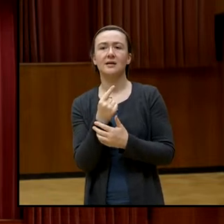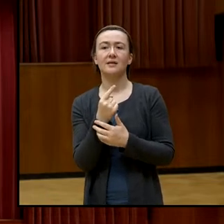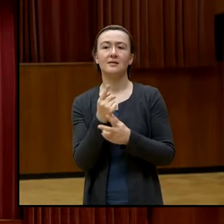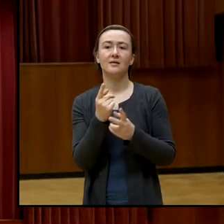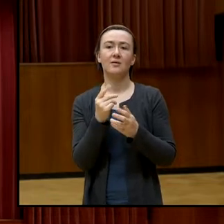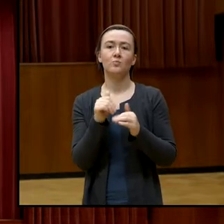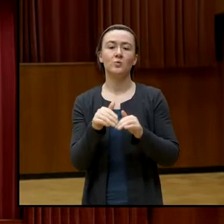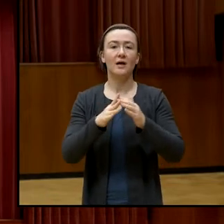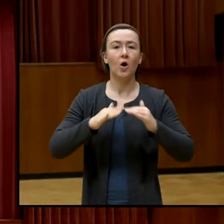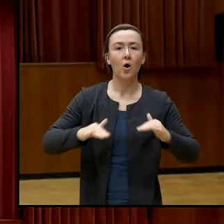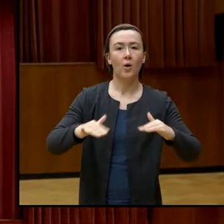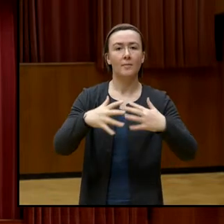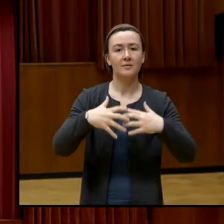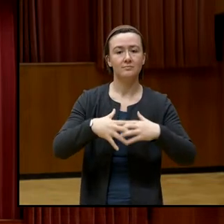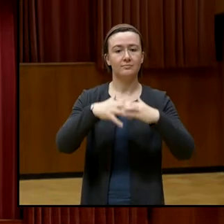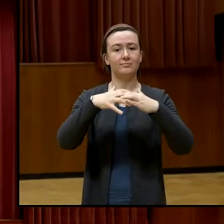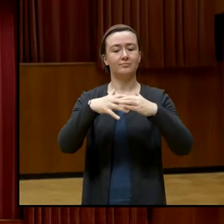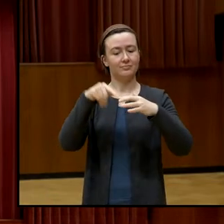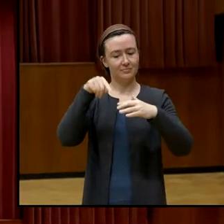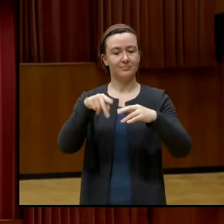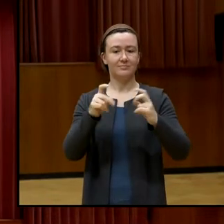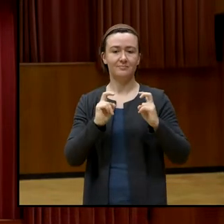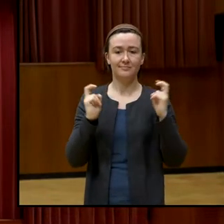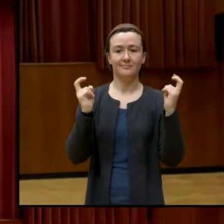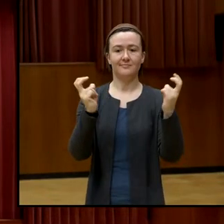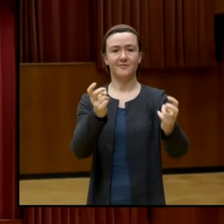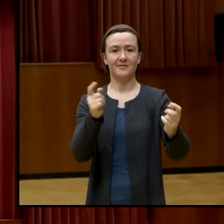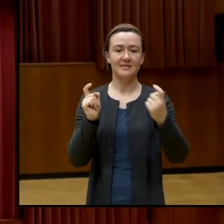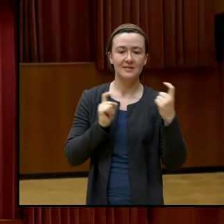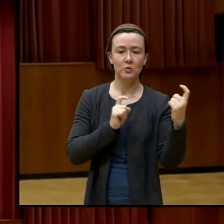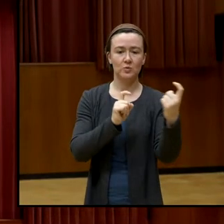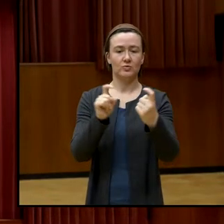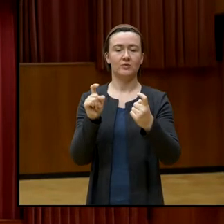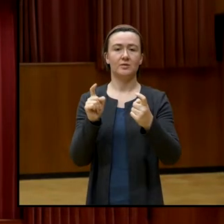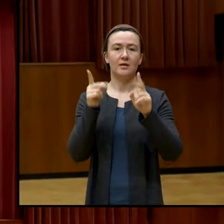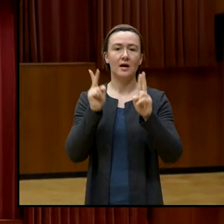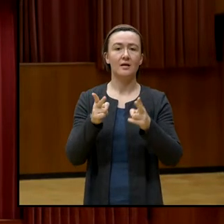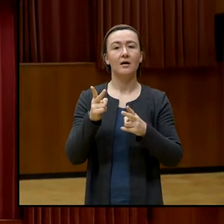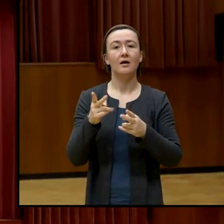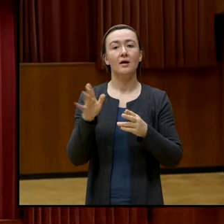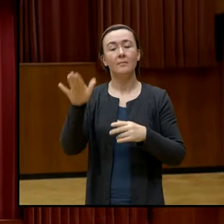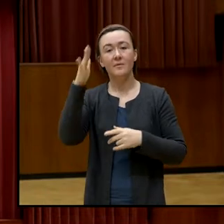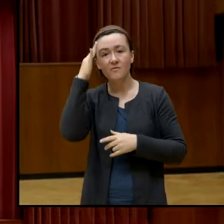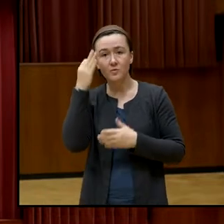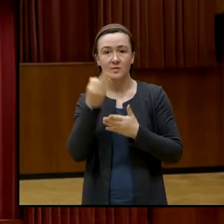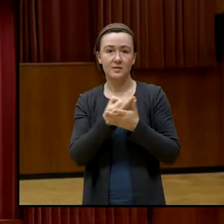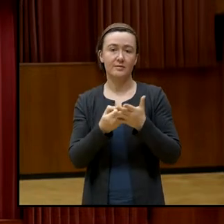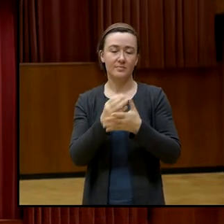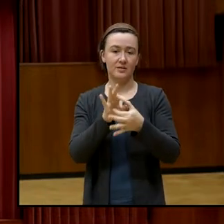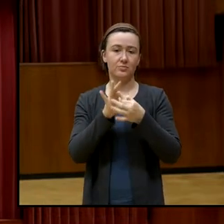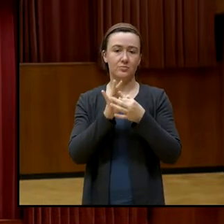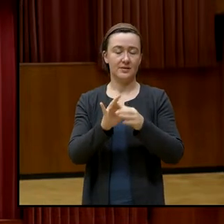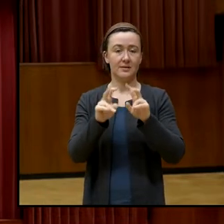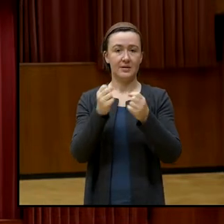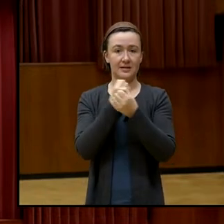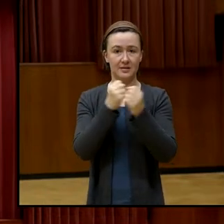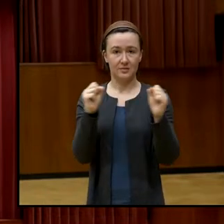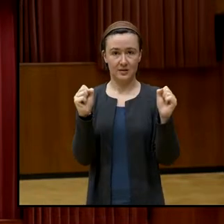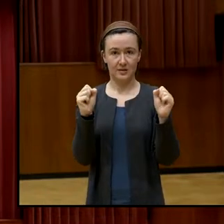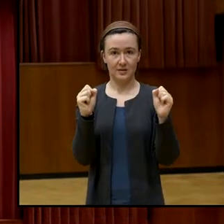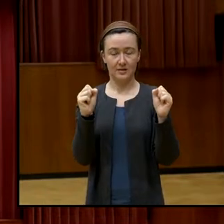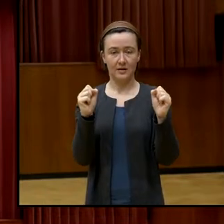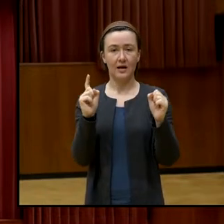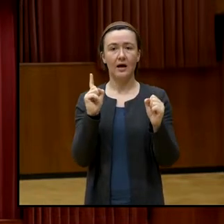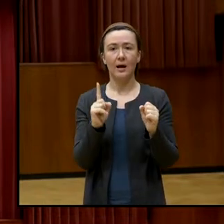schaffen muss für Diskussionen, für Bewusstseinsbildung zu Demokratie. Aber wie bringt man